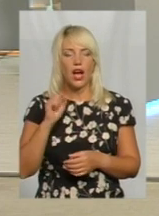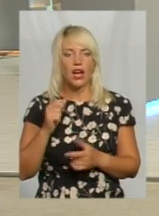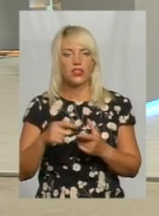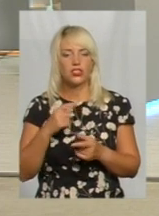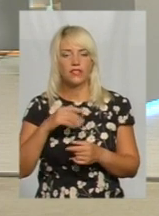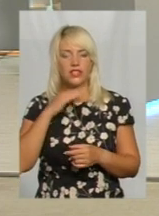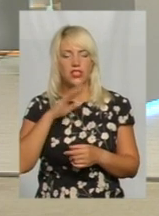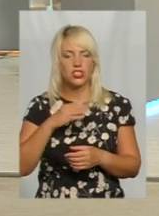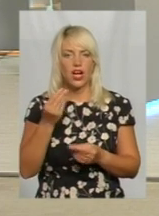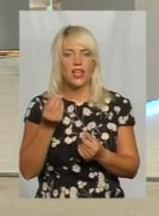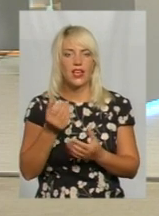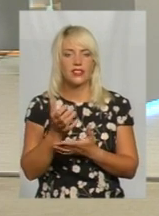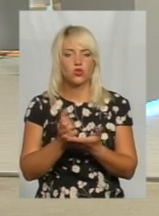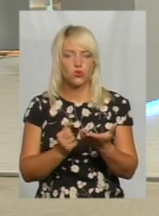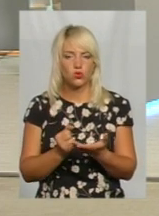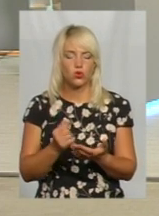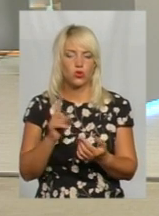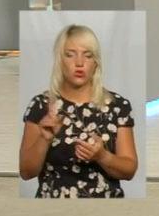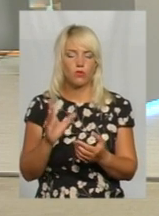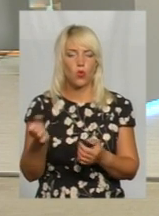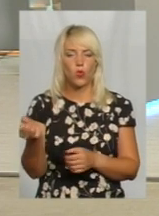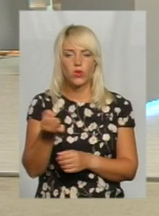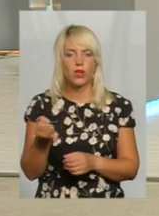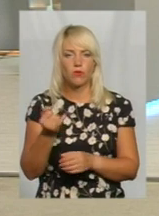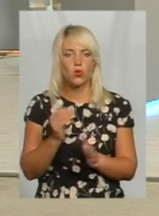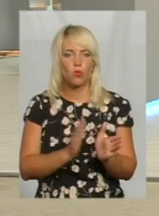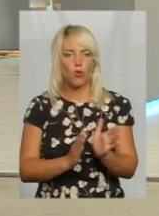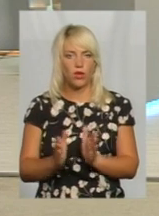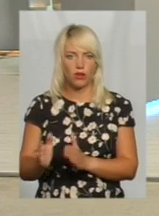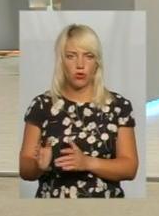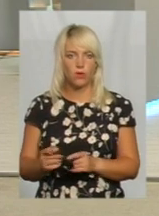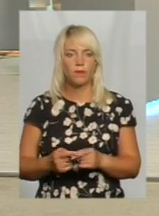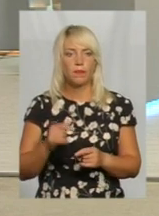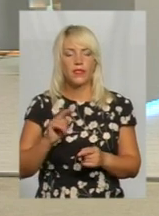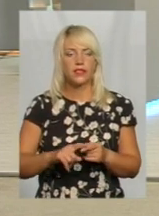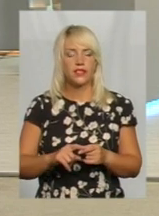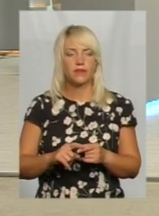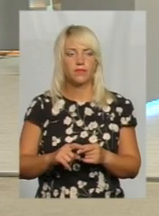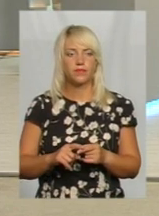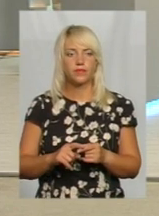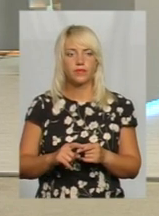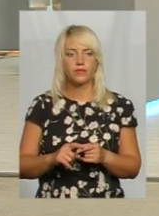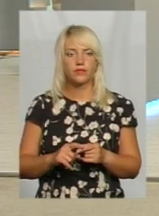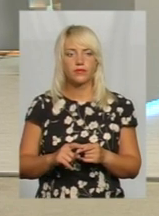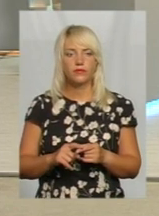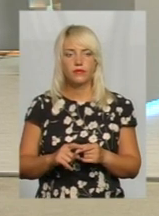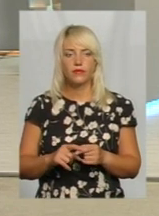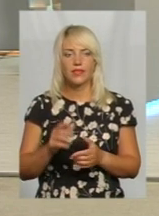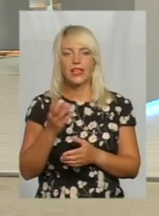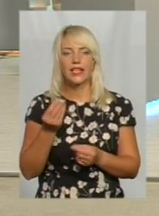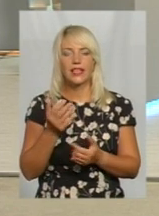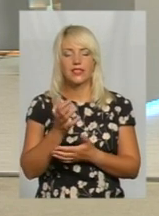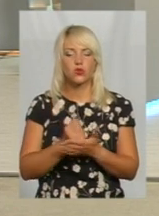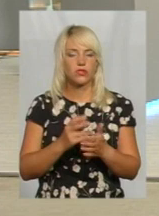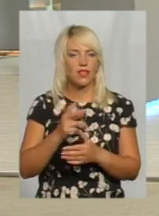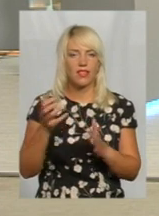ресурсу, щоб от тримати їх в порядку, чи оце от варіант, про який сказав підприємець? Ресурсу, як завжди,